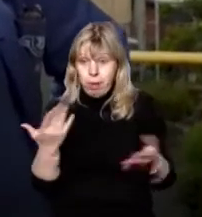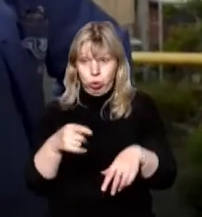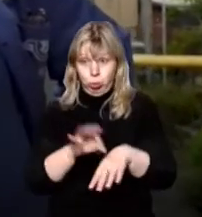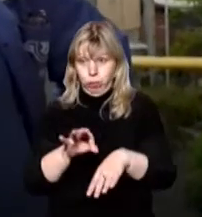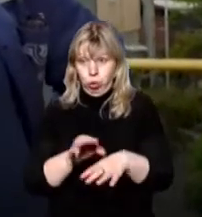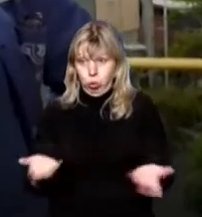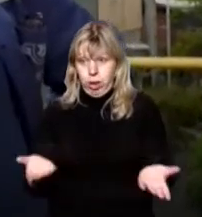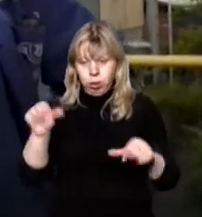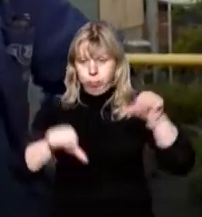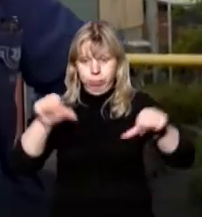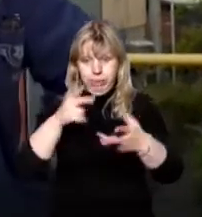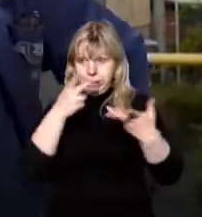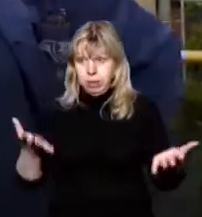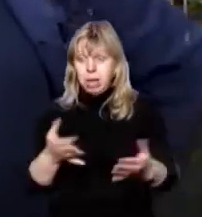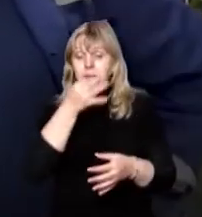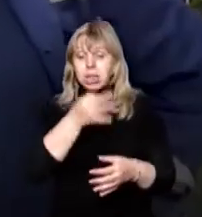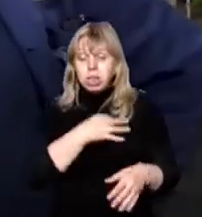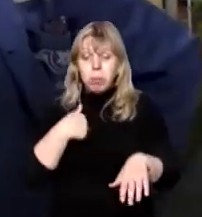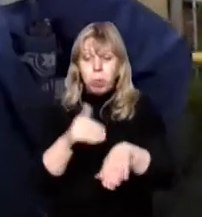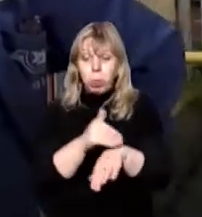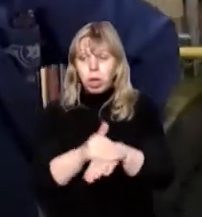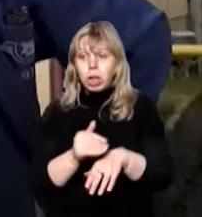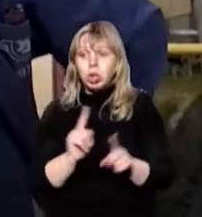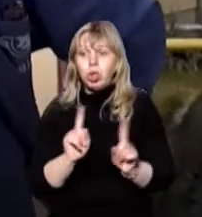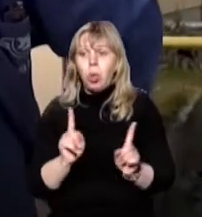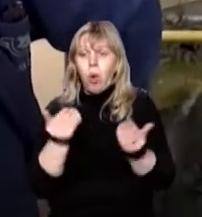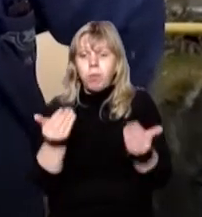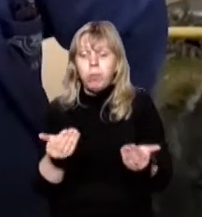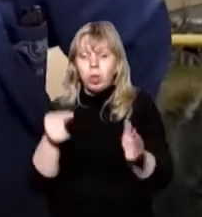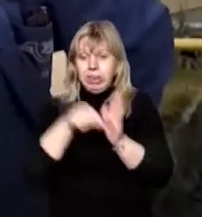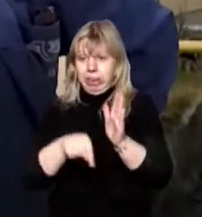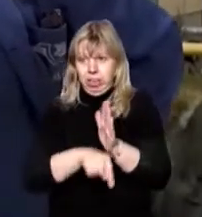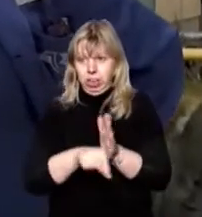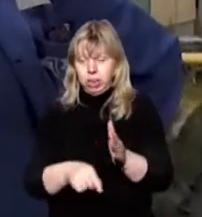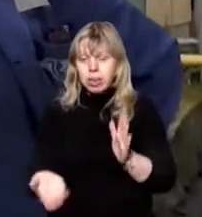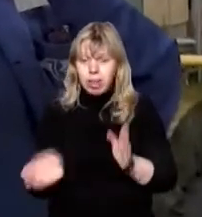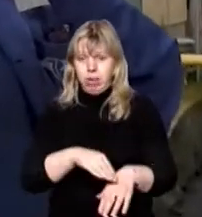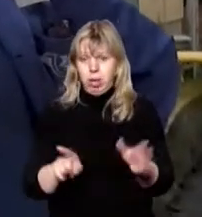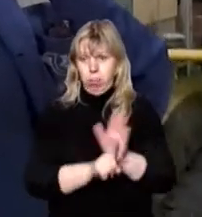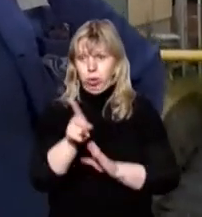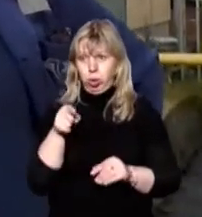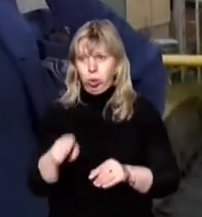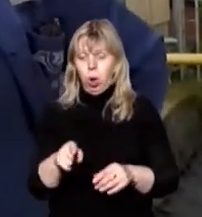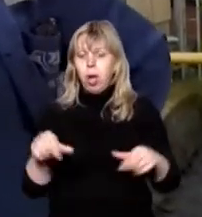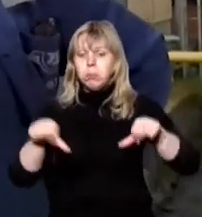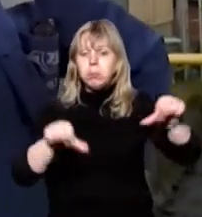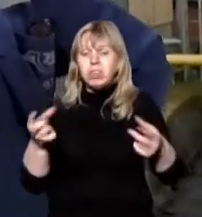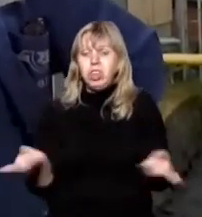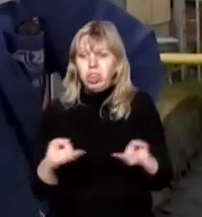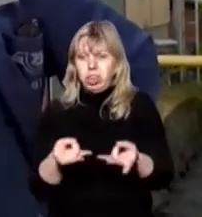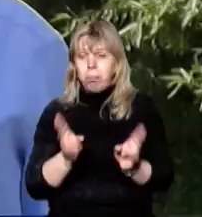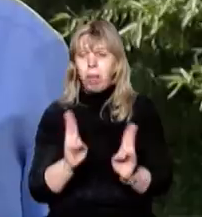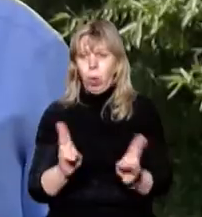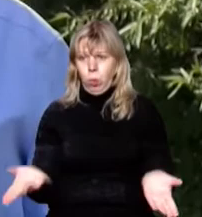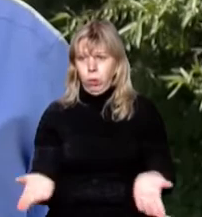блокпост. Але скажіть, будь ласка, що він значить? Давайте з того нещами. Тот блокпост для чого? Для